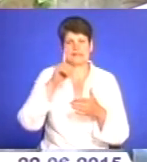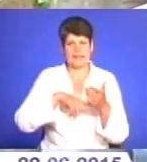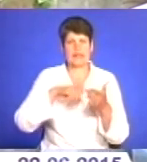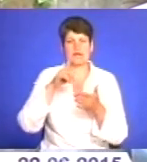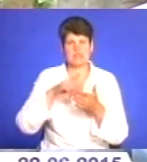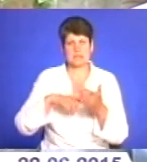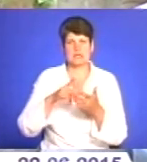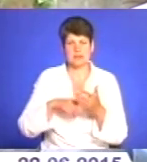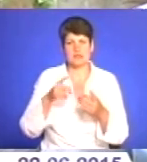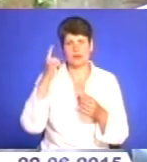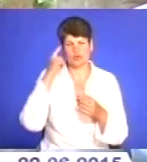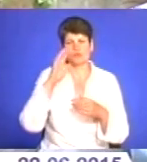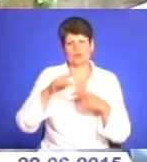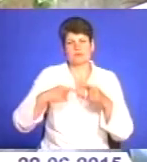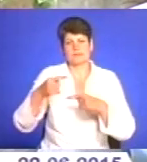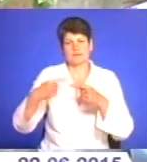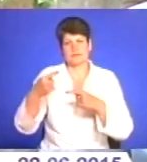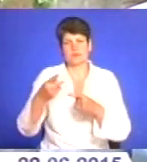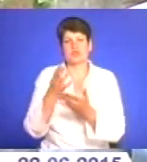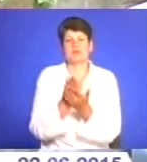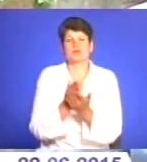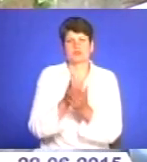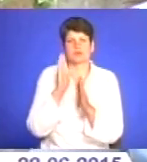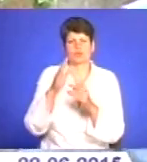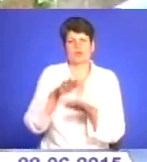переживе і нас, щоб заслужити на довгі віка.